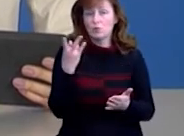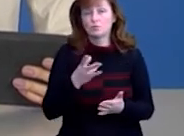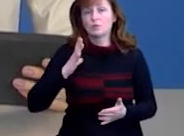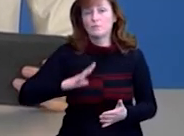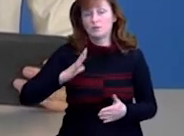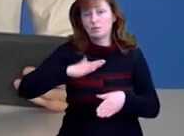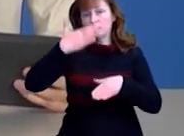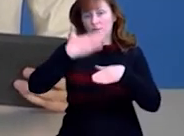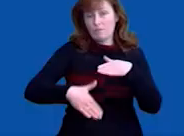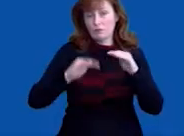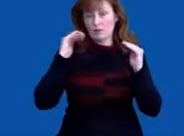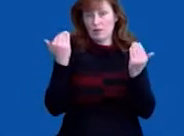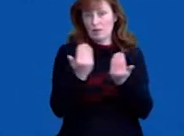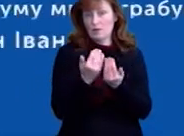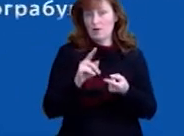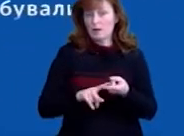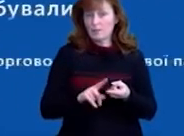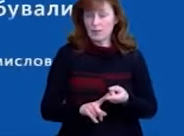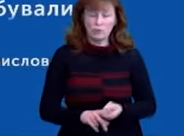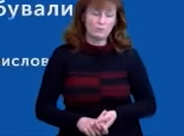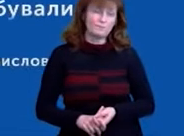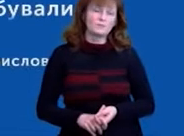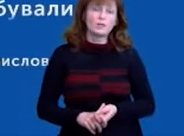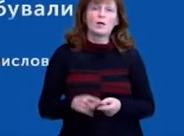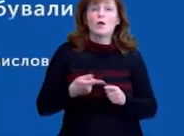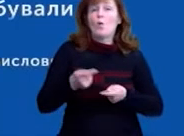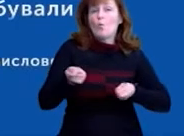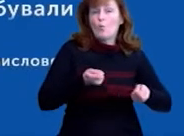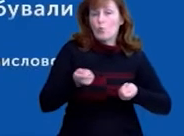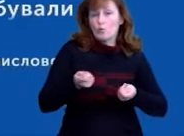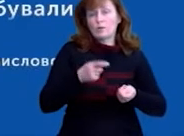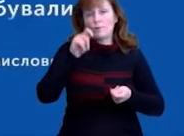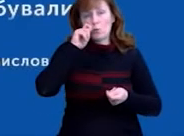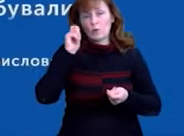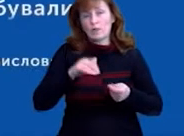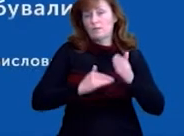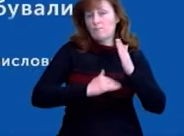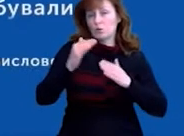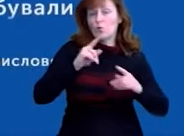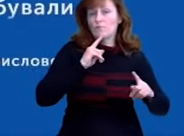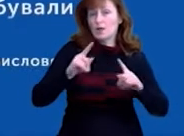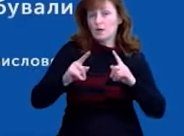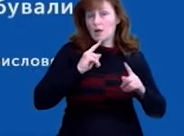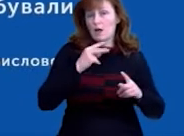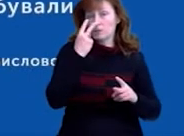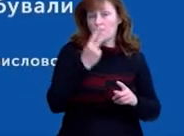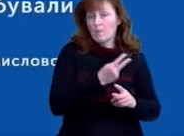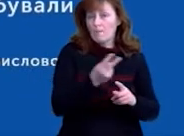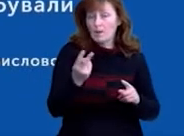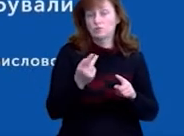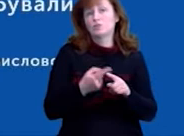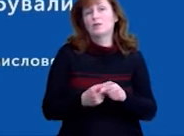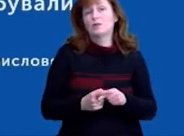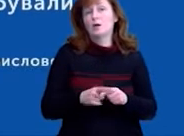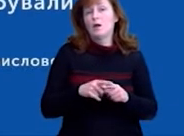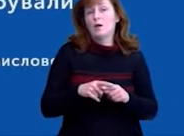завершення карантину. Якщо казати про шопів, то уряд України і Верховна Рада їх побачили. Уряд України